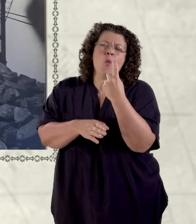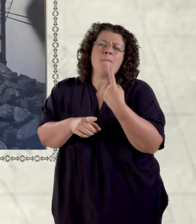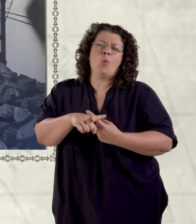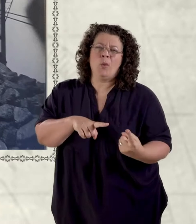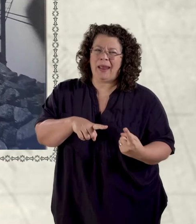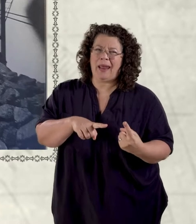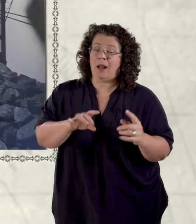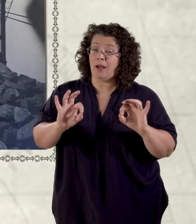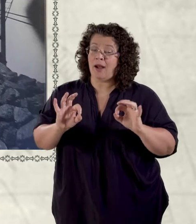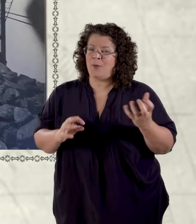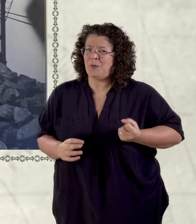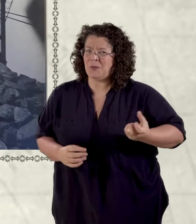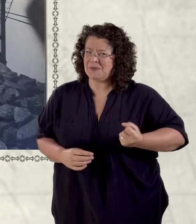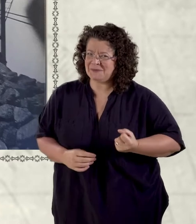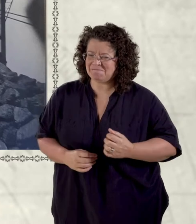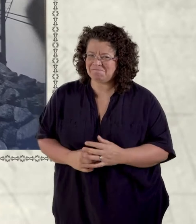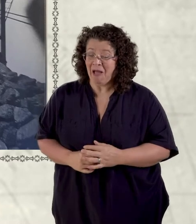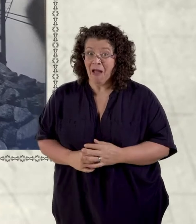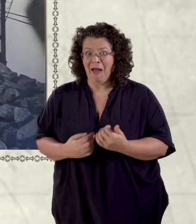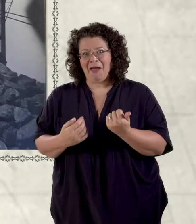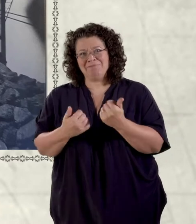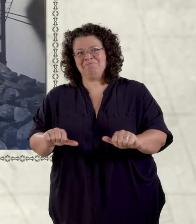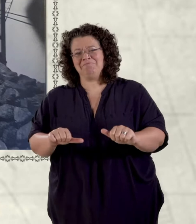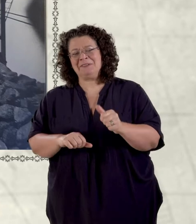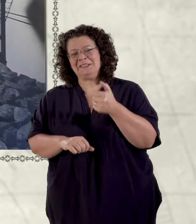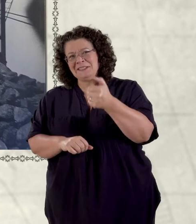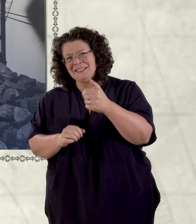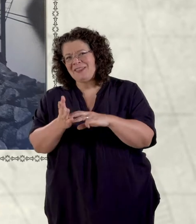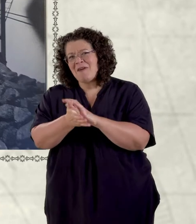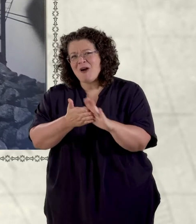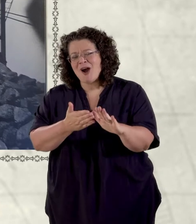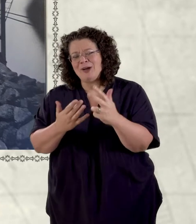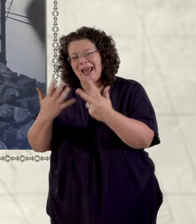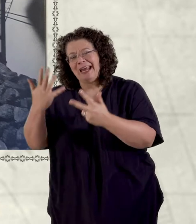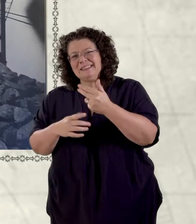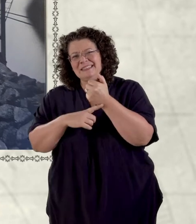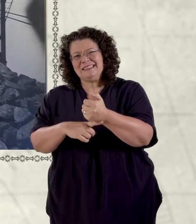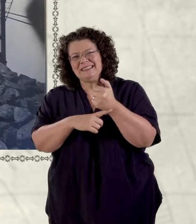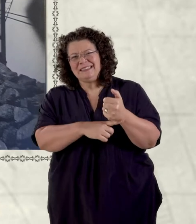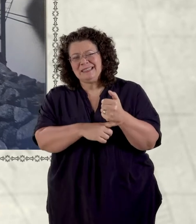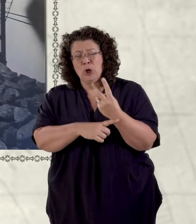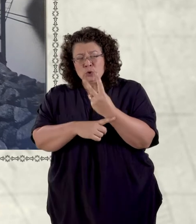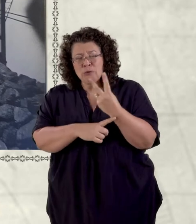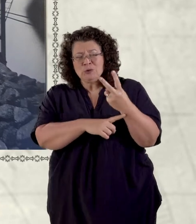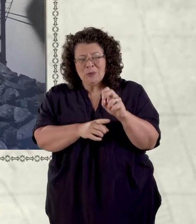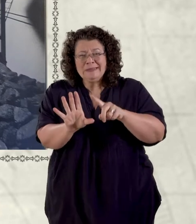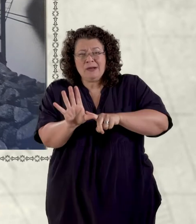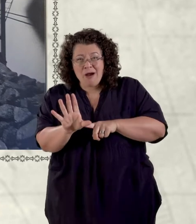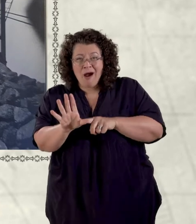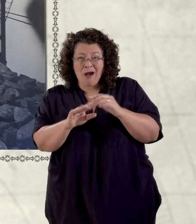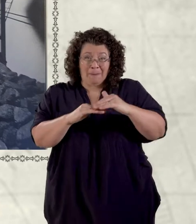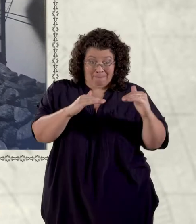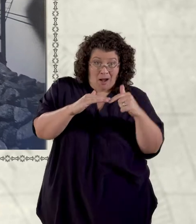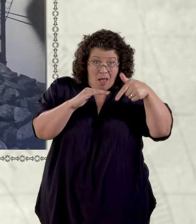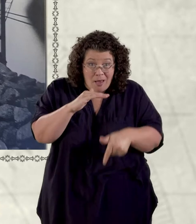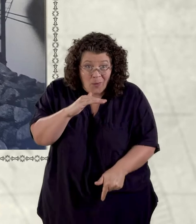Ac yn wir i chi, yr wythnos honno ar y nawfed o fawth 1866, 200 ac 20 llath i